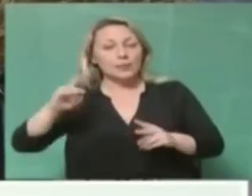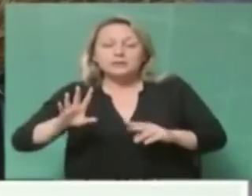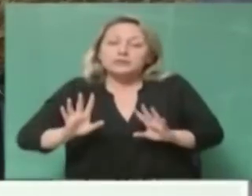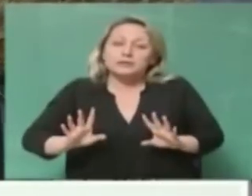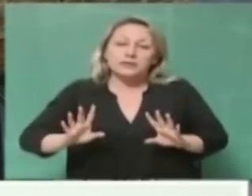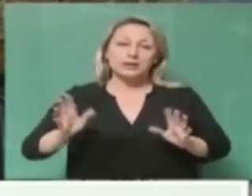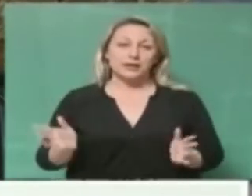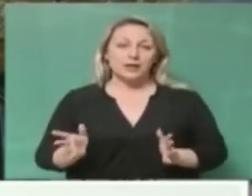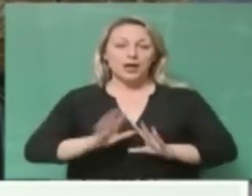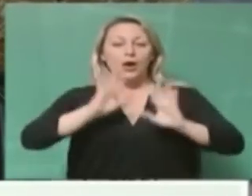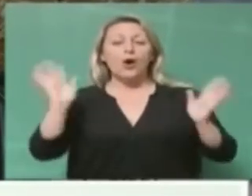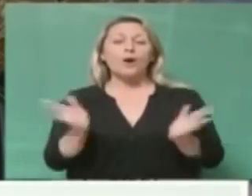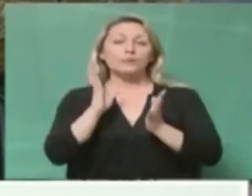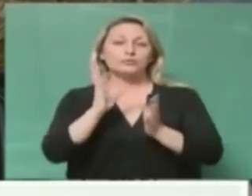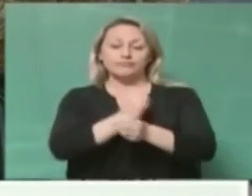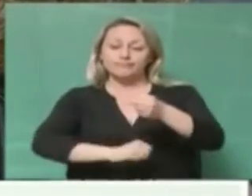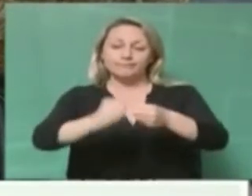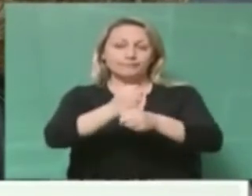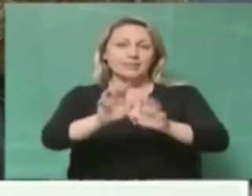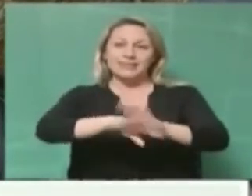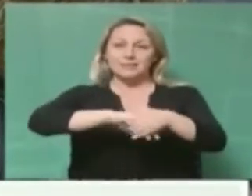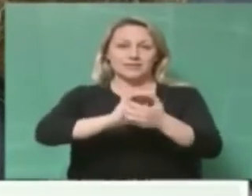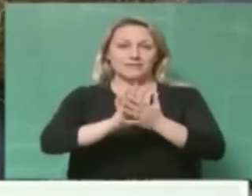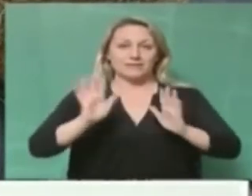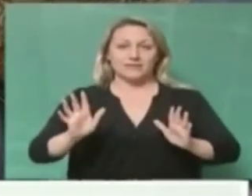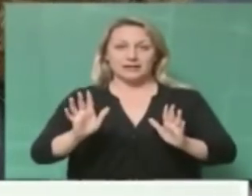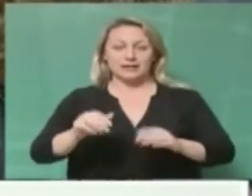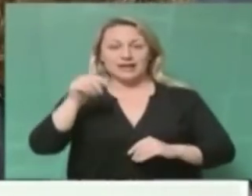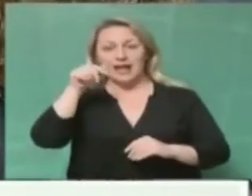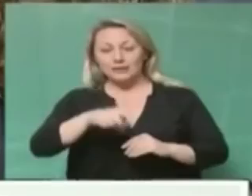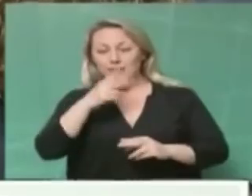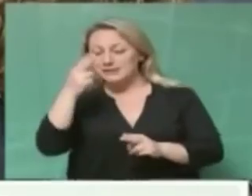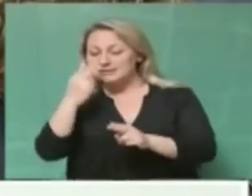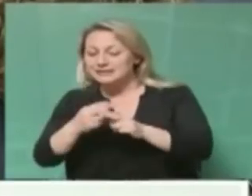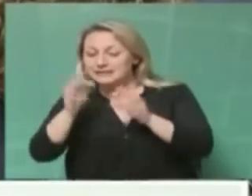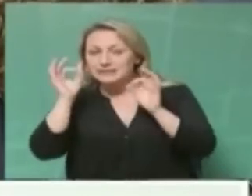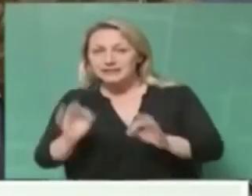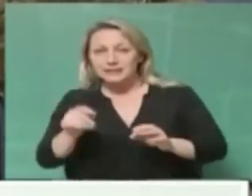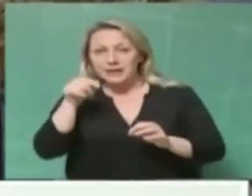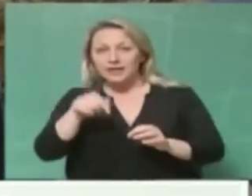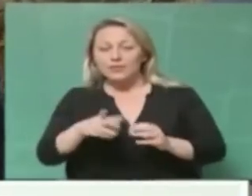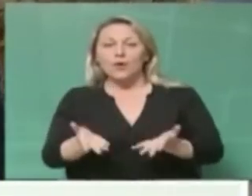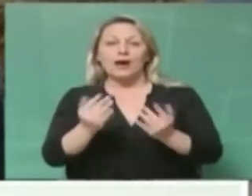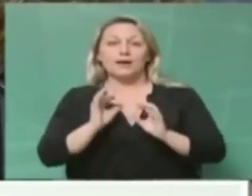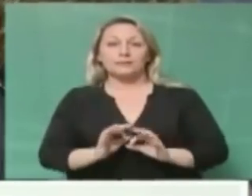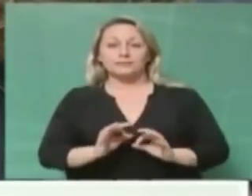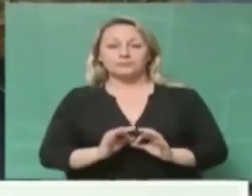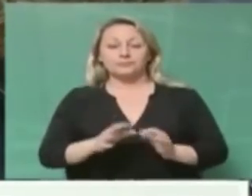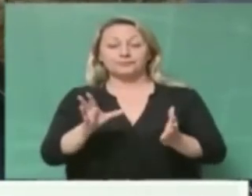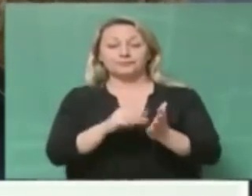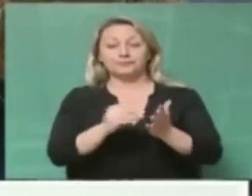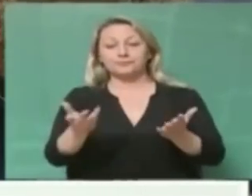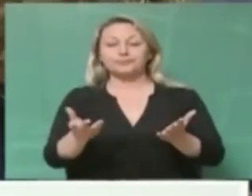Αυτό λέω, όποιος και να είναι. Δεν έχει να κάνει δηλαδή εδώ πέρα με την ουσία του ζητήματος που απασχολεί και ορισμένους. Το αν δηλαδή θα χρειαστεί να βγουν